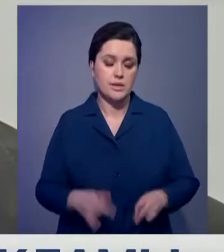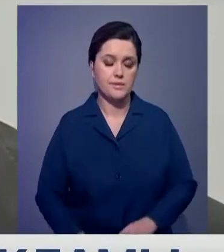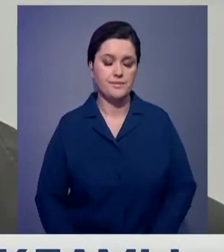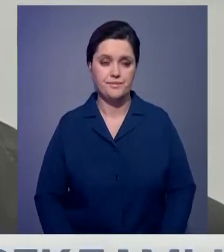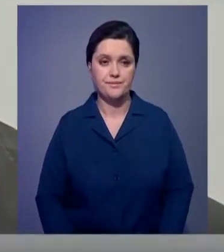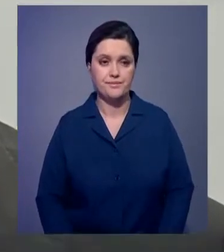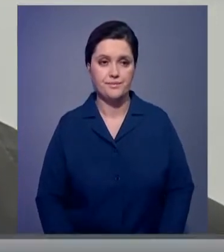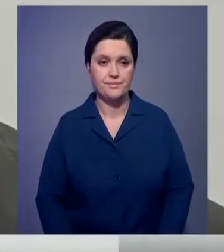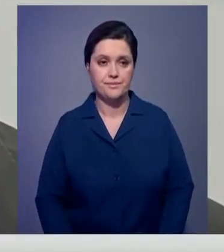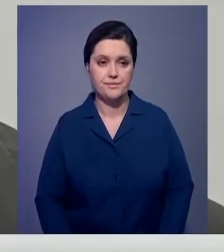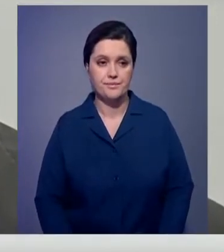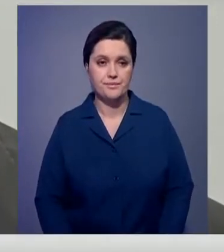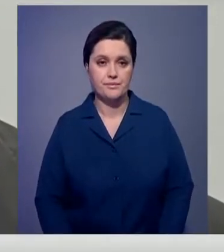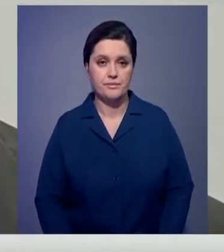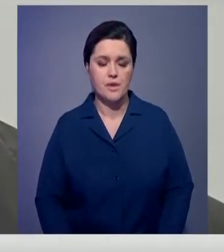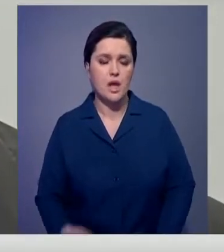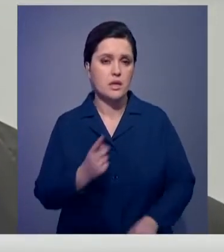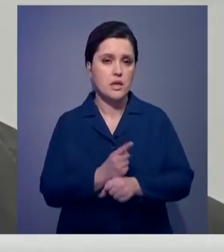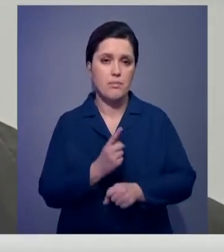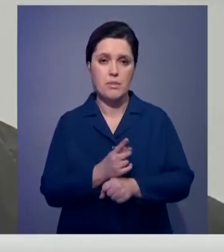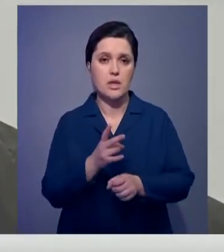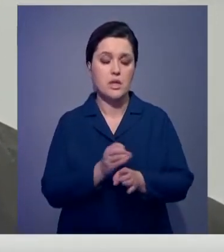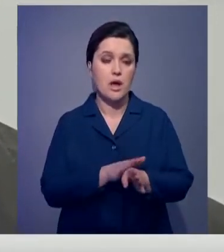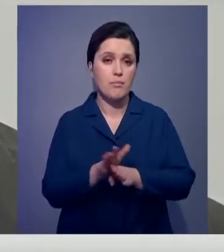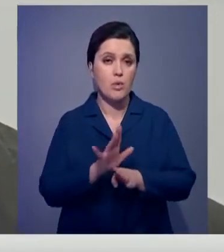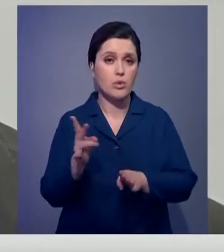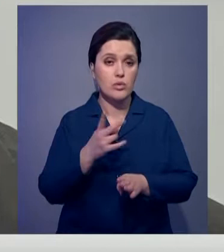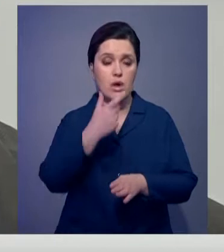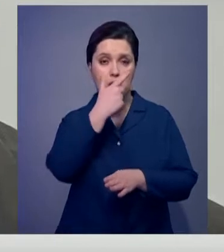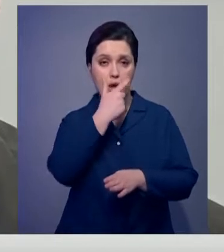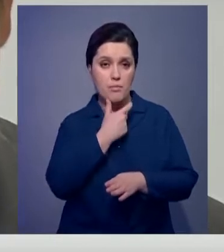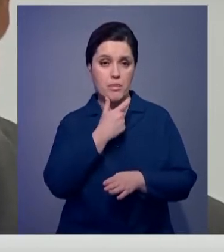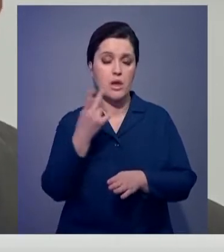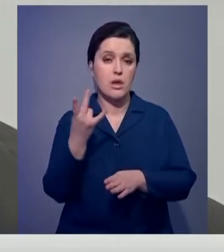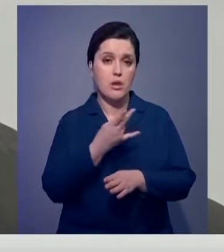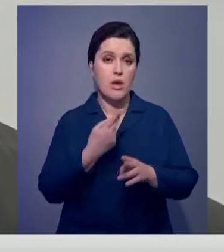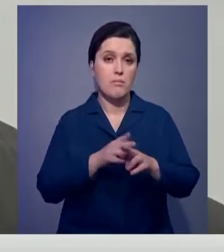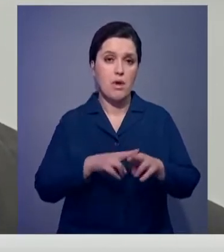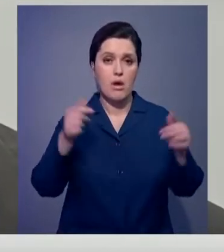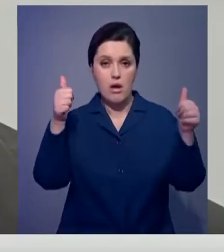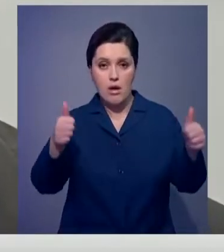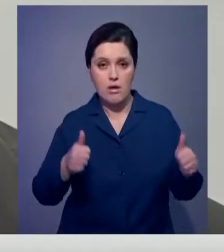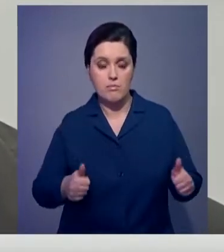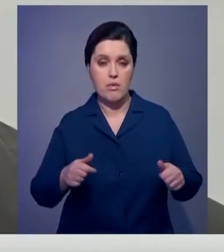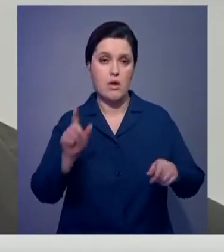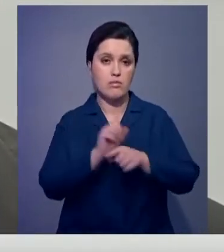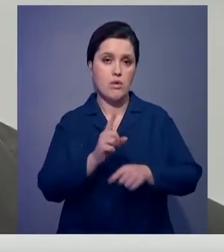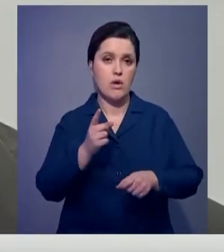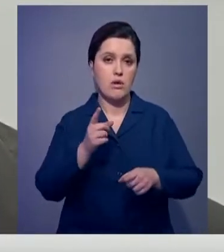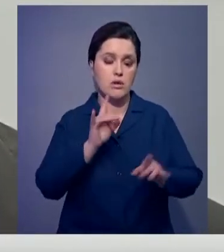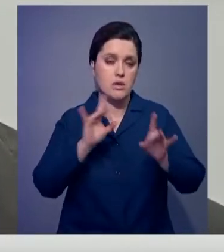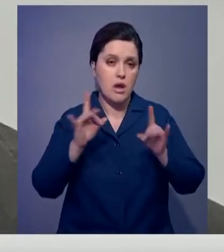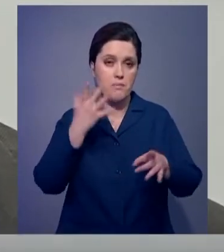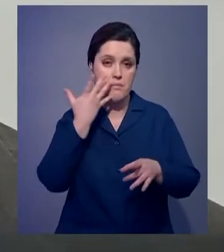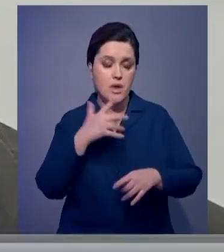Запрет не касается всей рекламной политики в целом, просто во всем должно быть чувство меры. Вы же не станете вывешивать на входе в храм рекламу газированного напитка